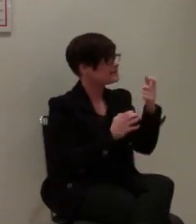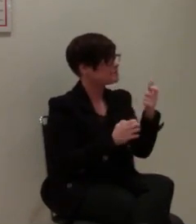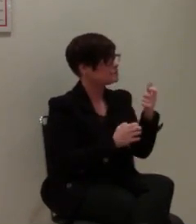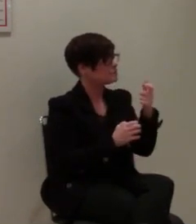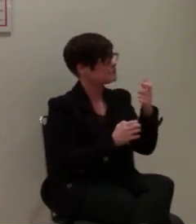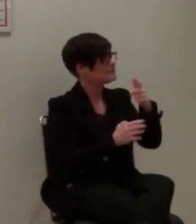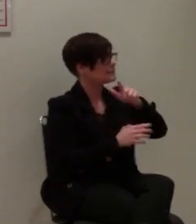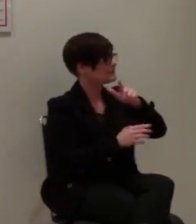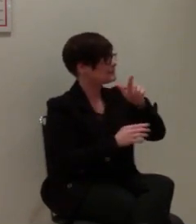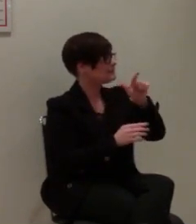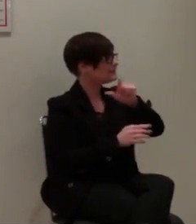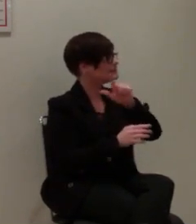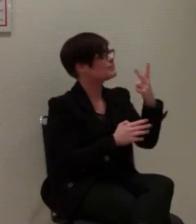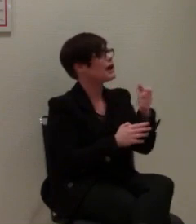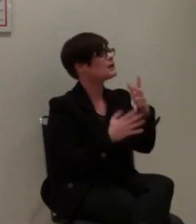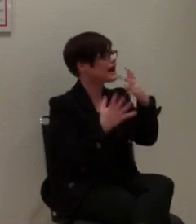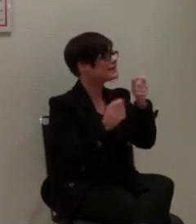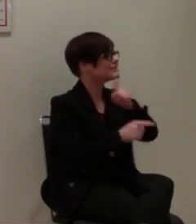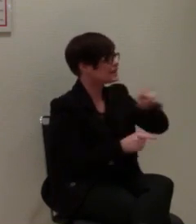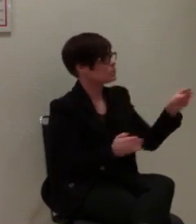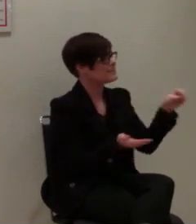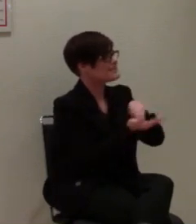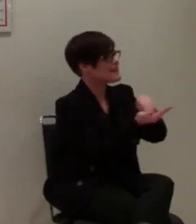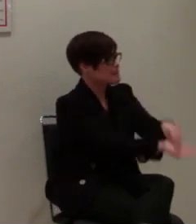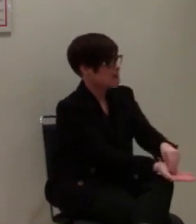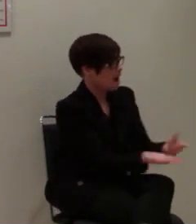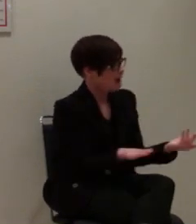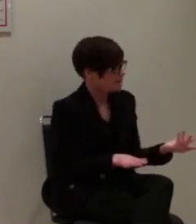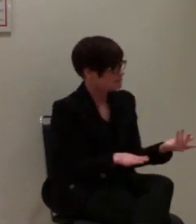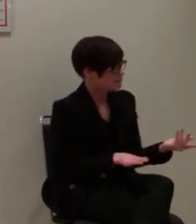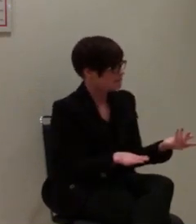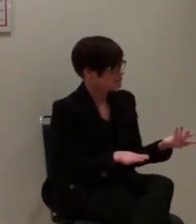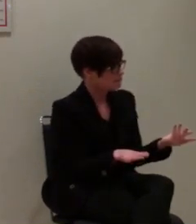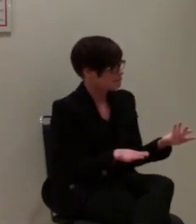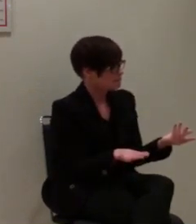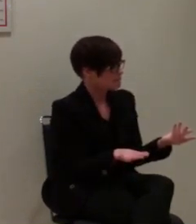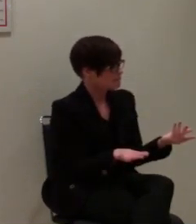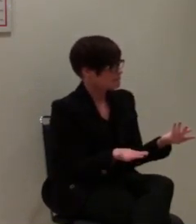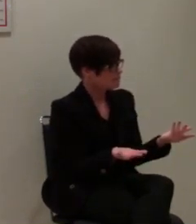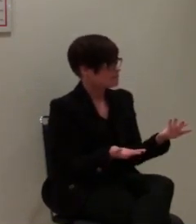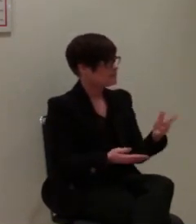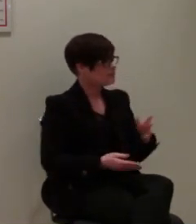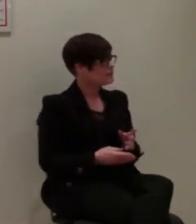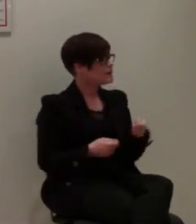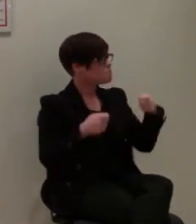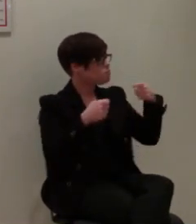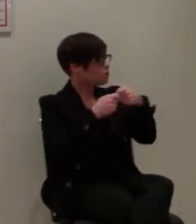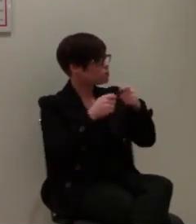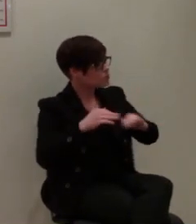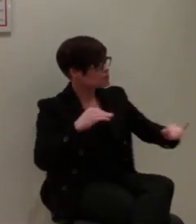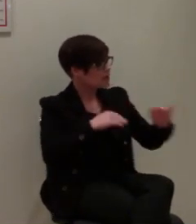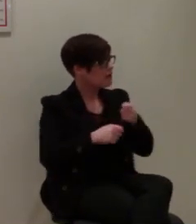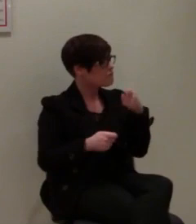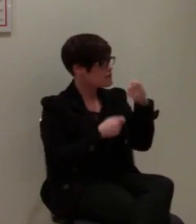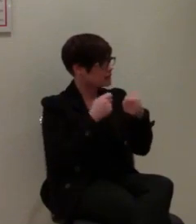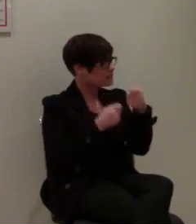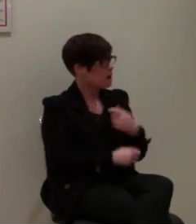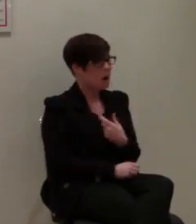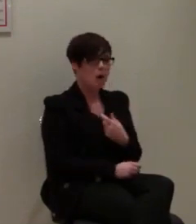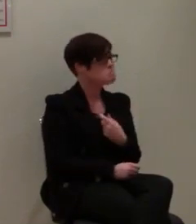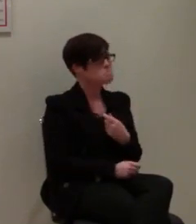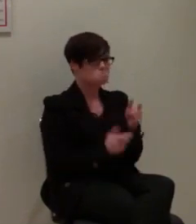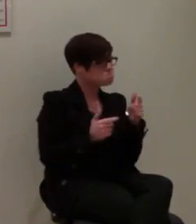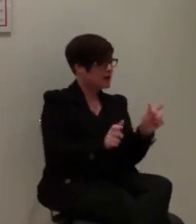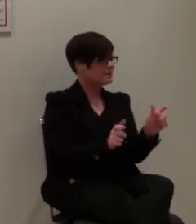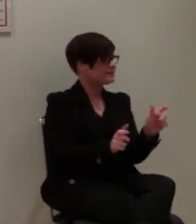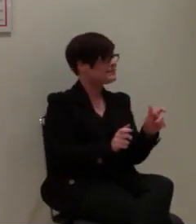war für uns sehr viel Geld, aber es war finanzierbar. Nachdem der Bund und die Länder die Finanzierbarkeit aber immer noch nicht einsehen